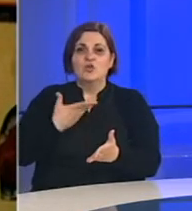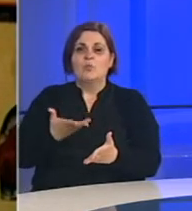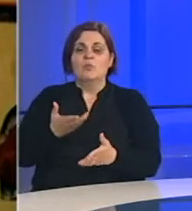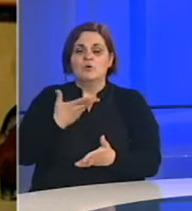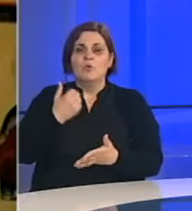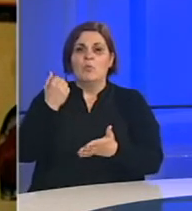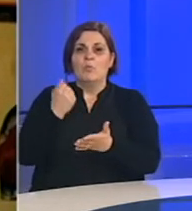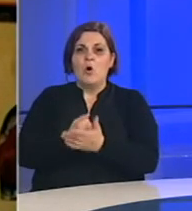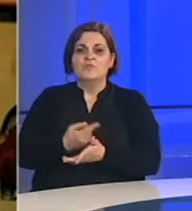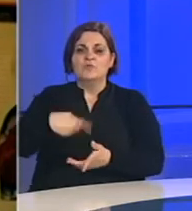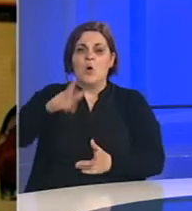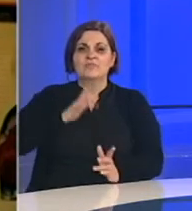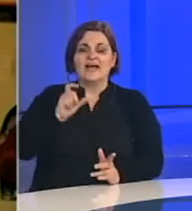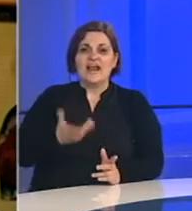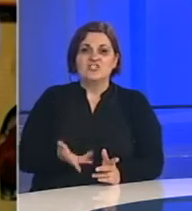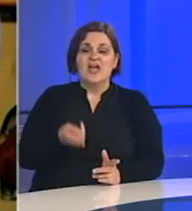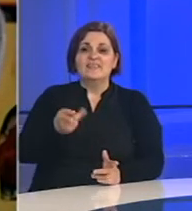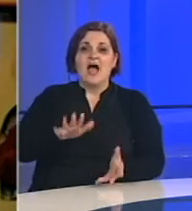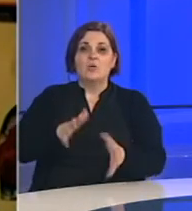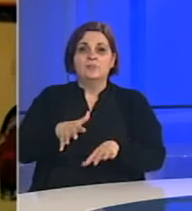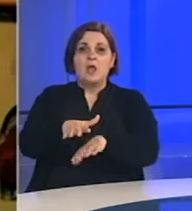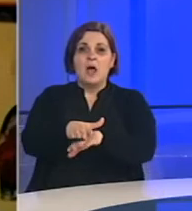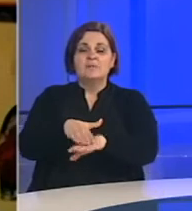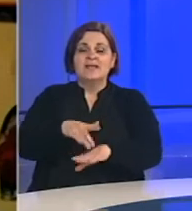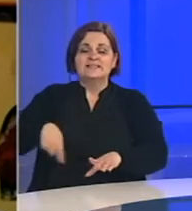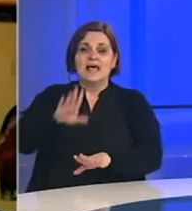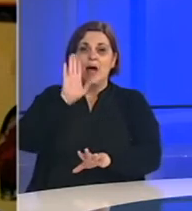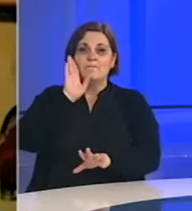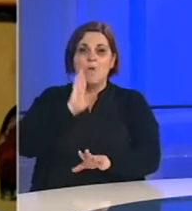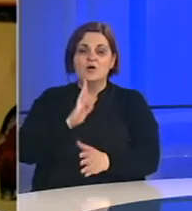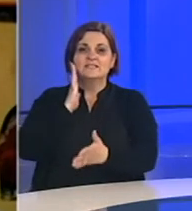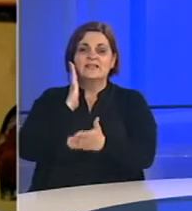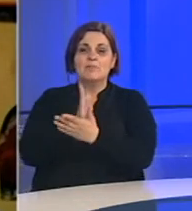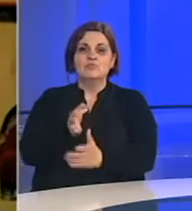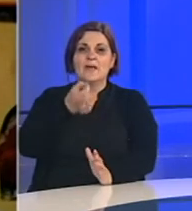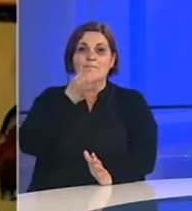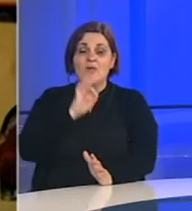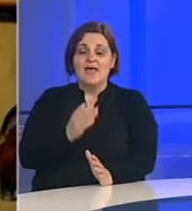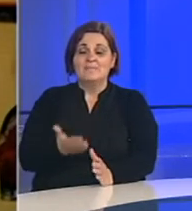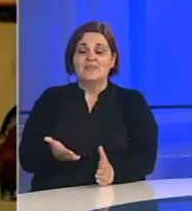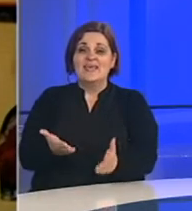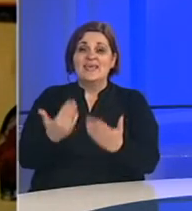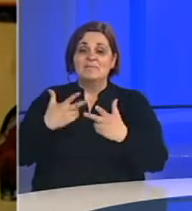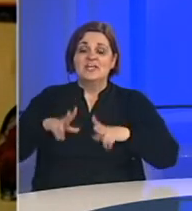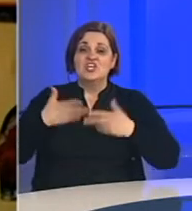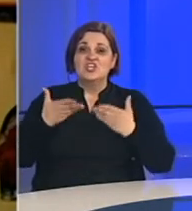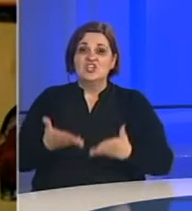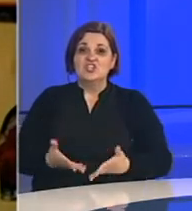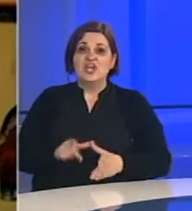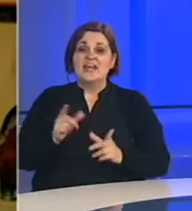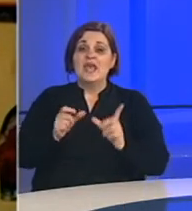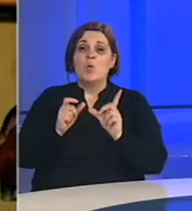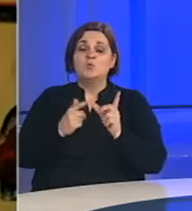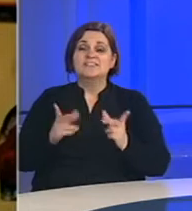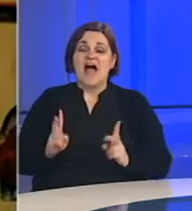potvrdu od građana. Tako će možda pokrenuti cijela Bosna da bude bolja, jer ipak mi živimo ne u Ustavu,